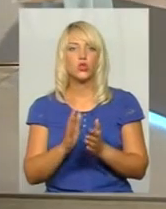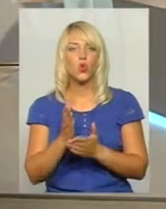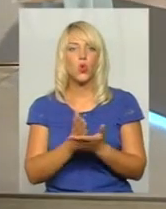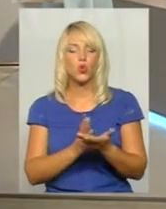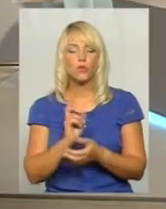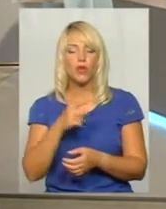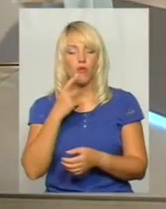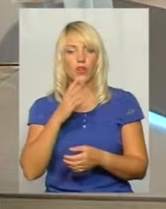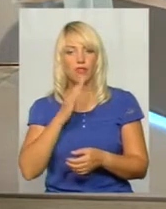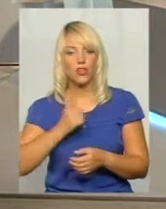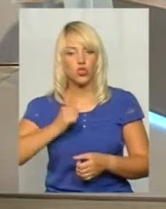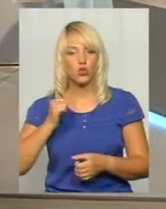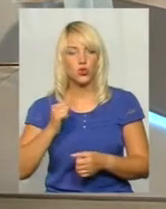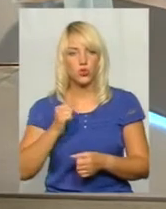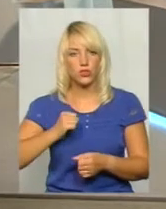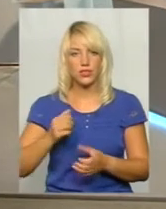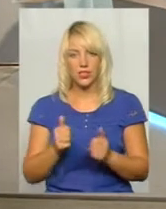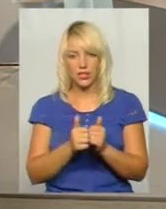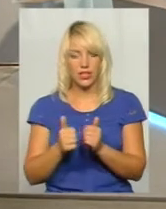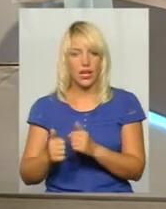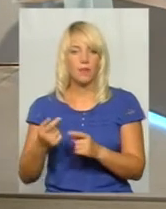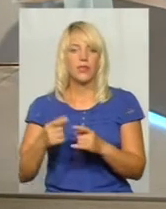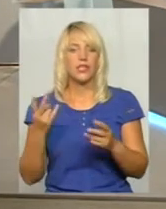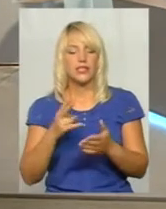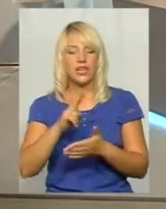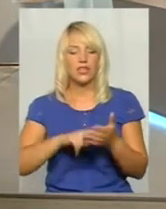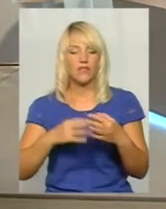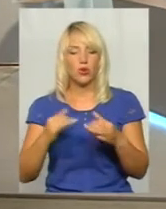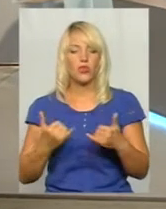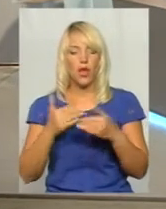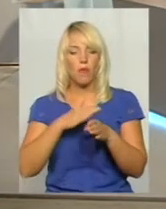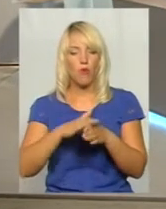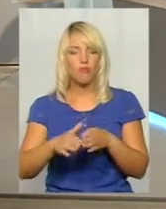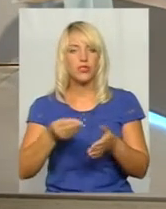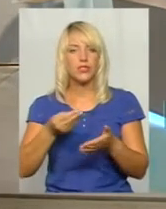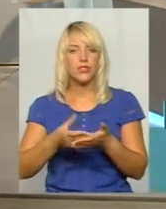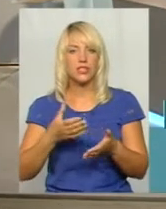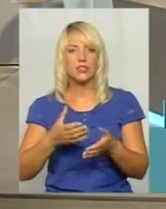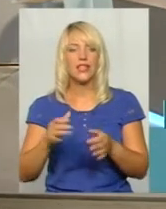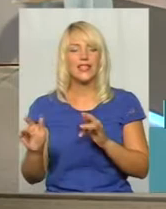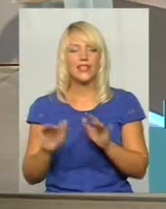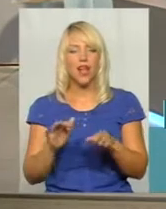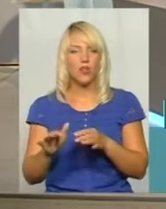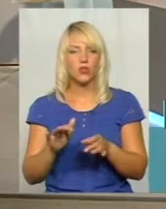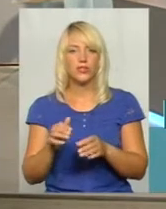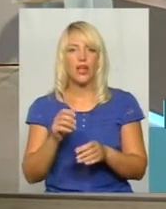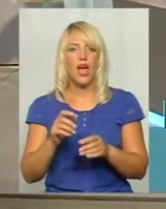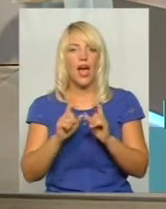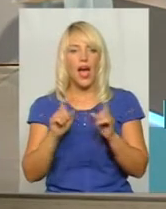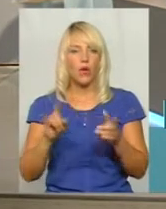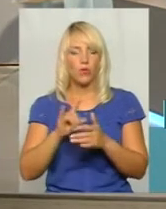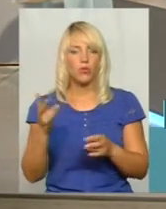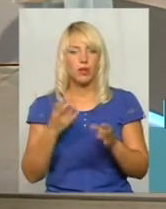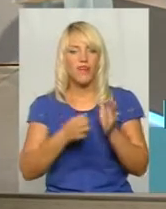сусіди, сьогодні сертифікувати для полного цінності діяльності аеропорту треба 18 служб. А для цього